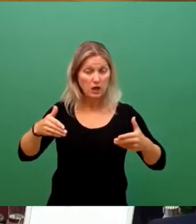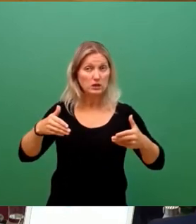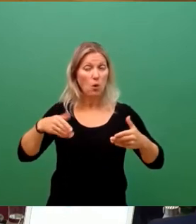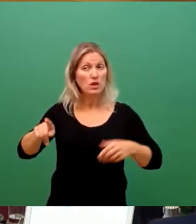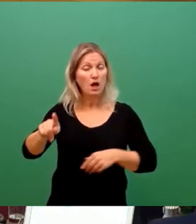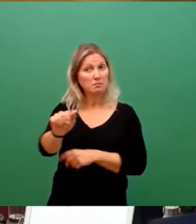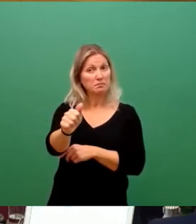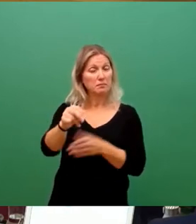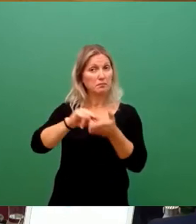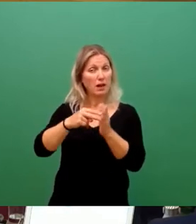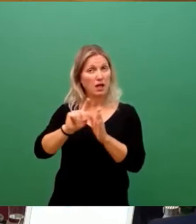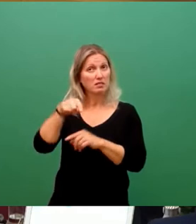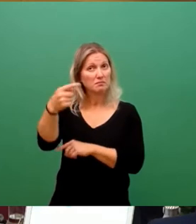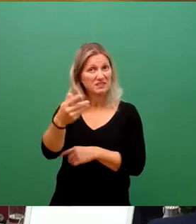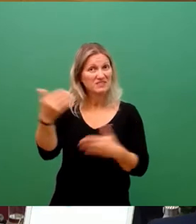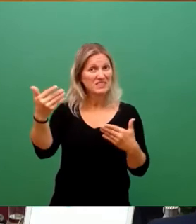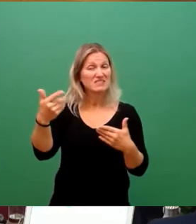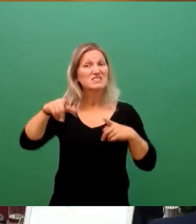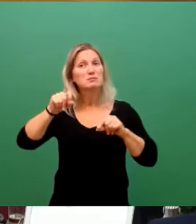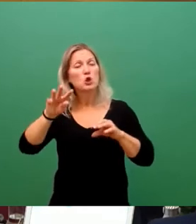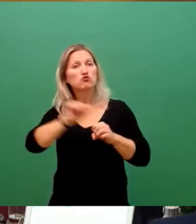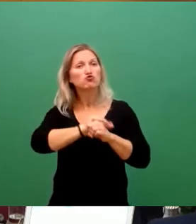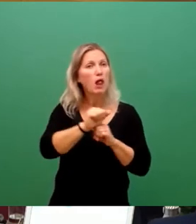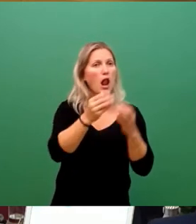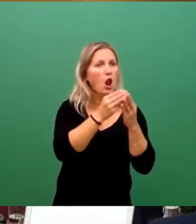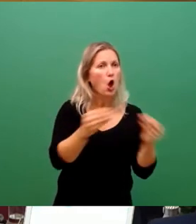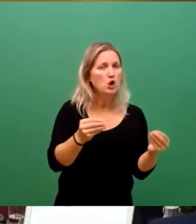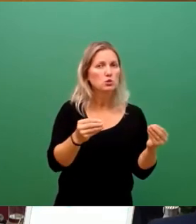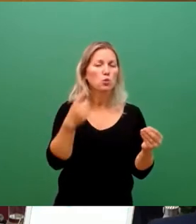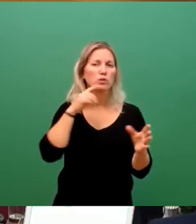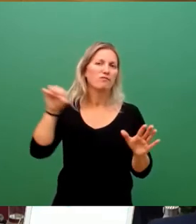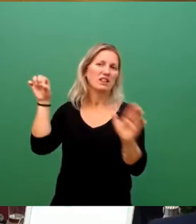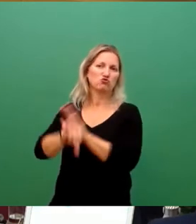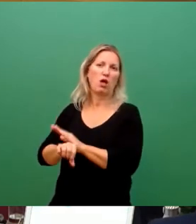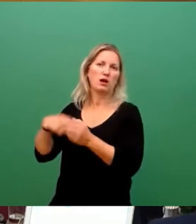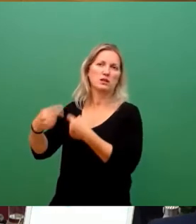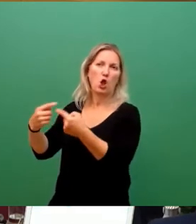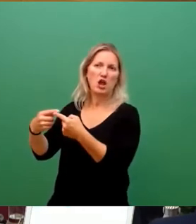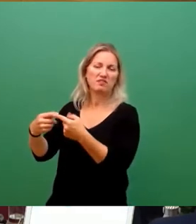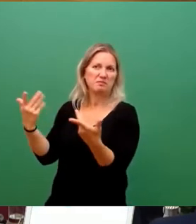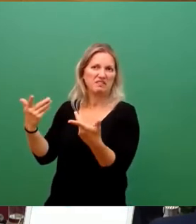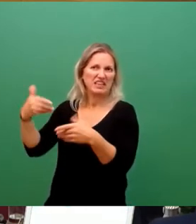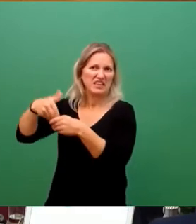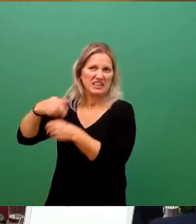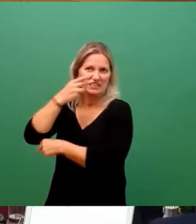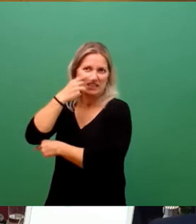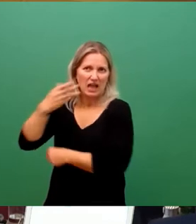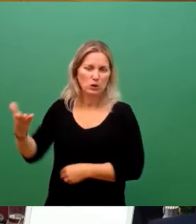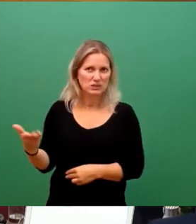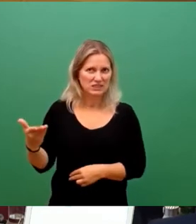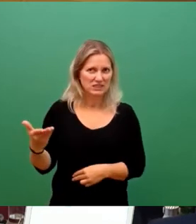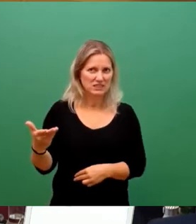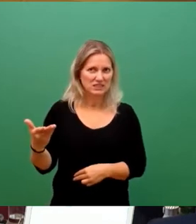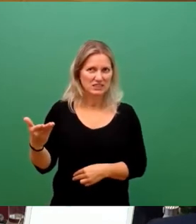was ist sozusagen schnellstmöglich, dass eine Wiederbespielbarkeit hergestellt ist und was ist